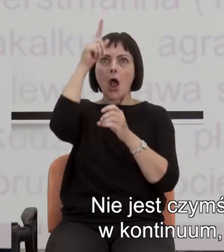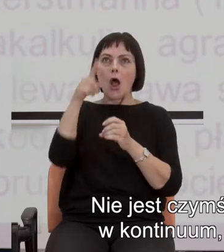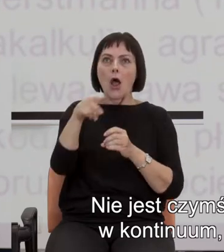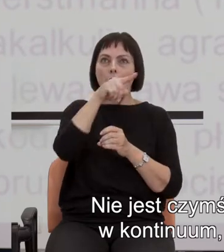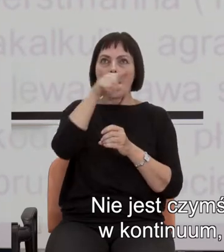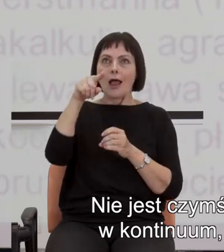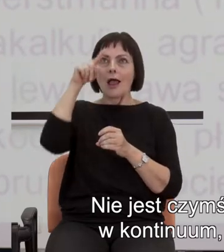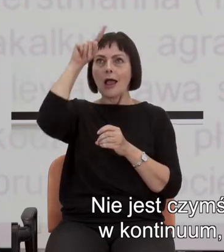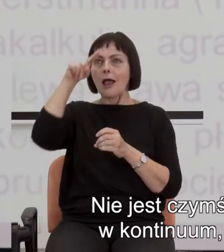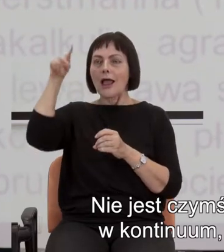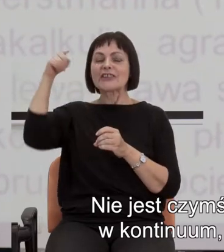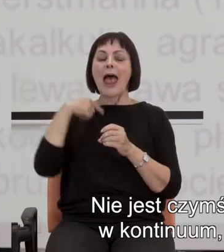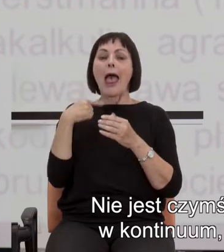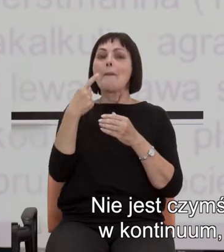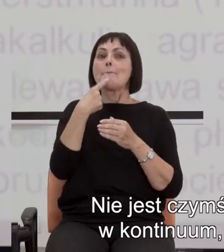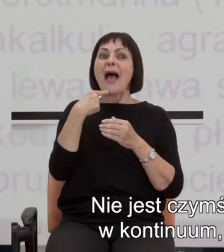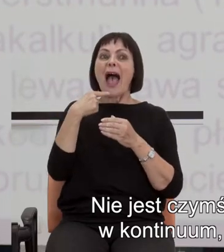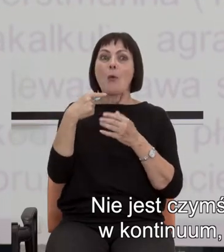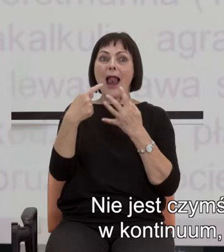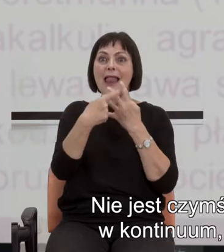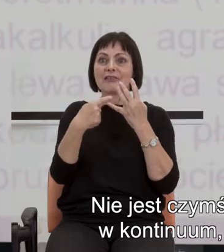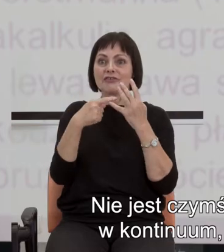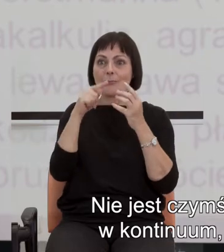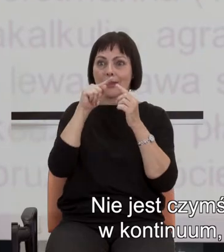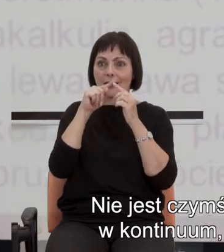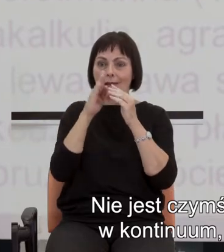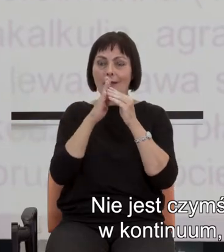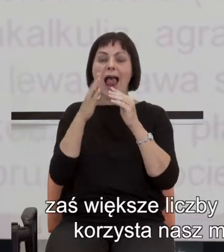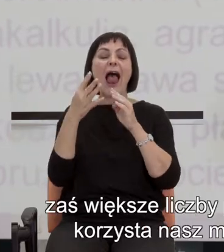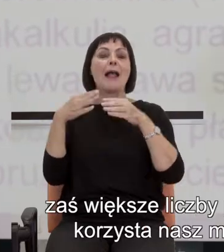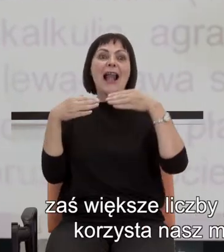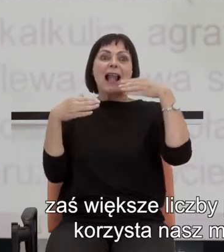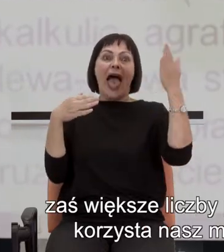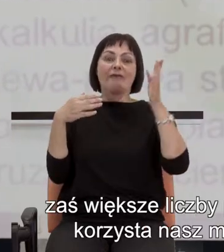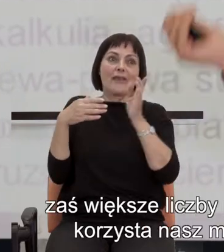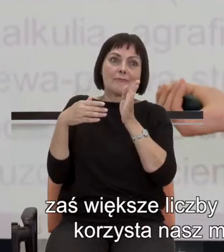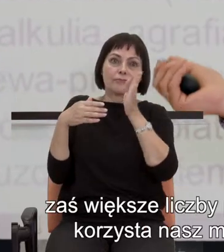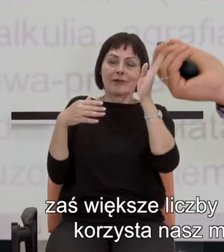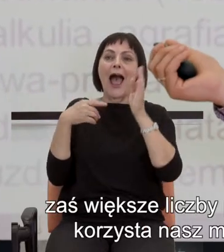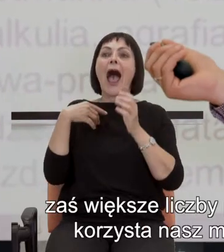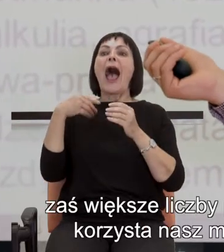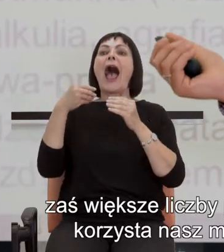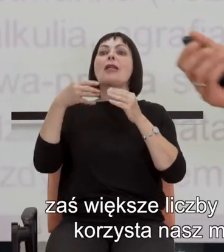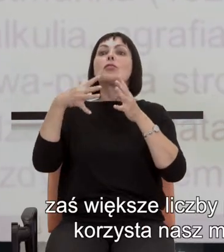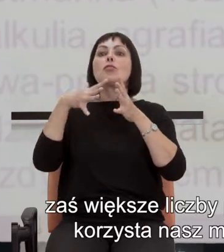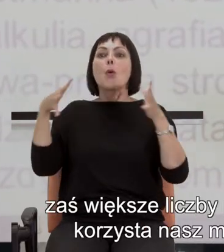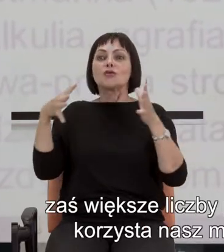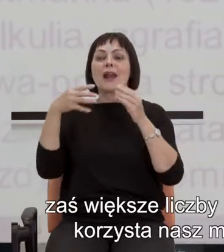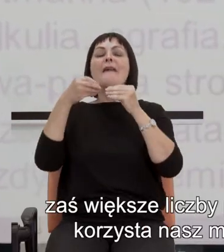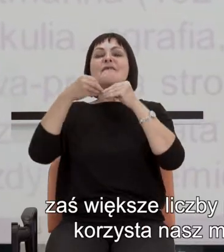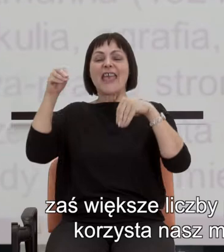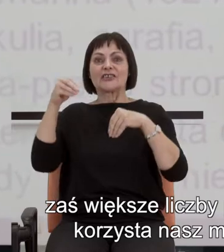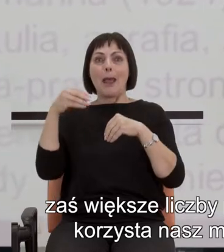kontinuum, gdzie małe liczby znajdują się po lewej stronie, zaś większe liczby po stronie prawej jest